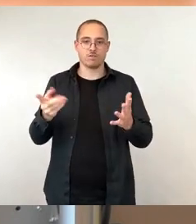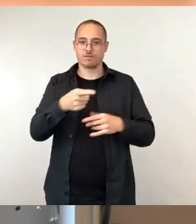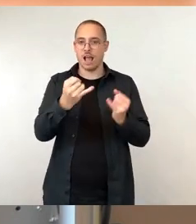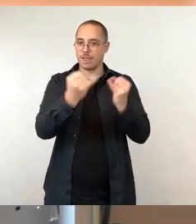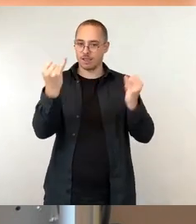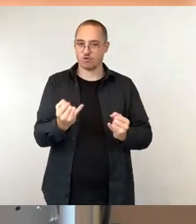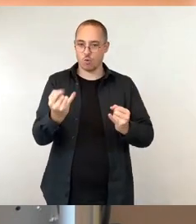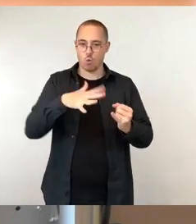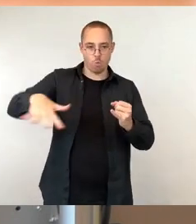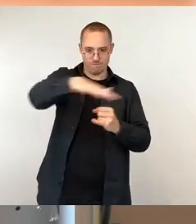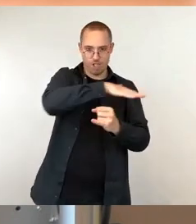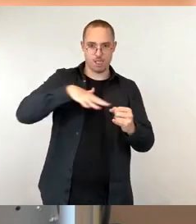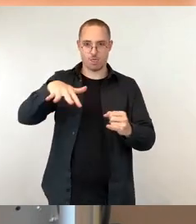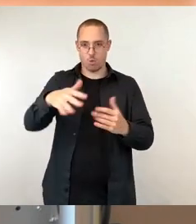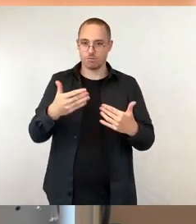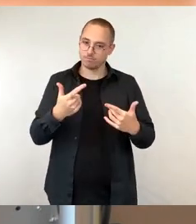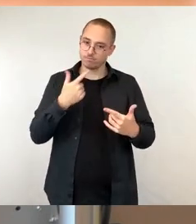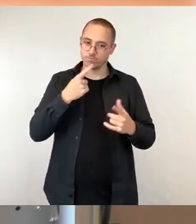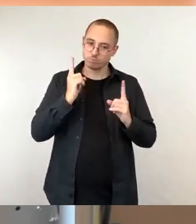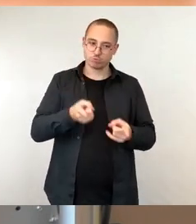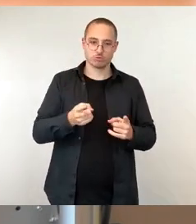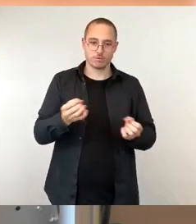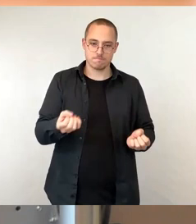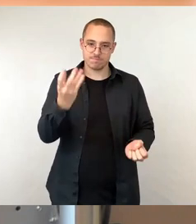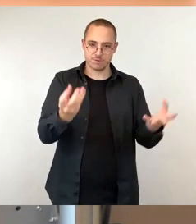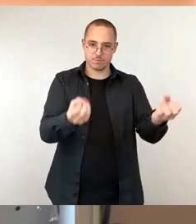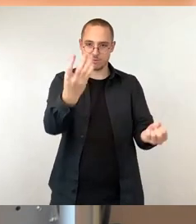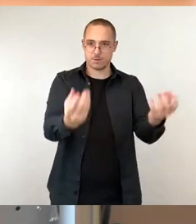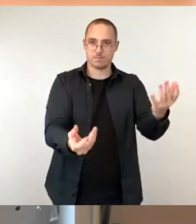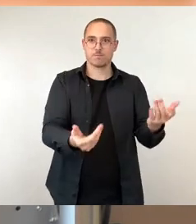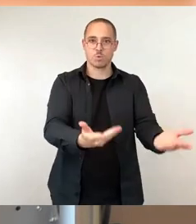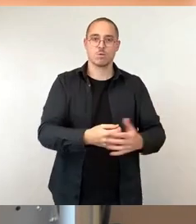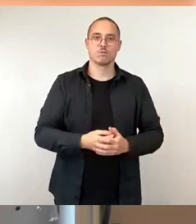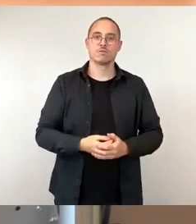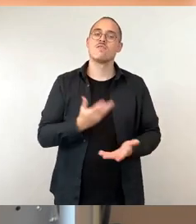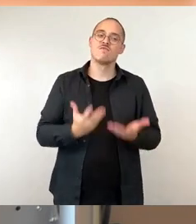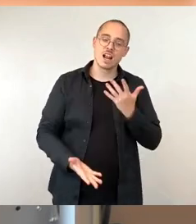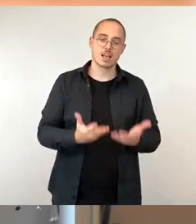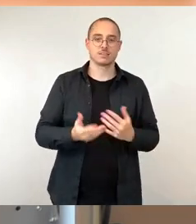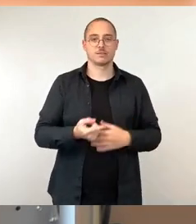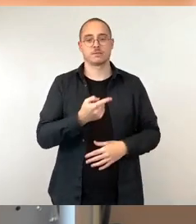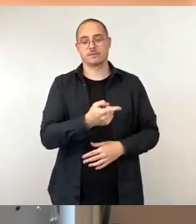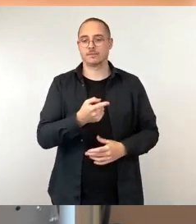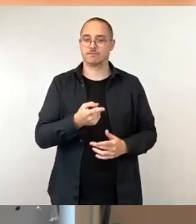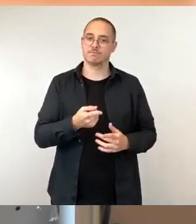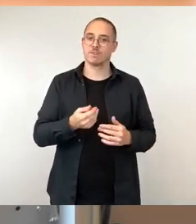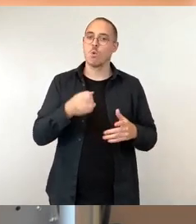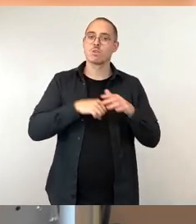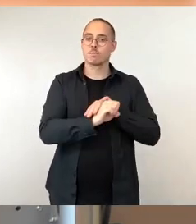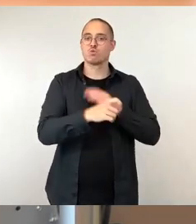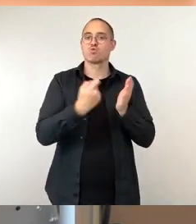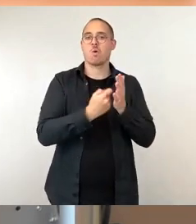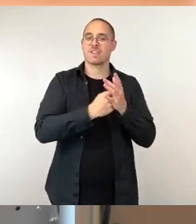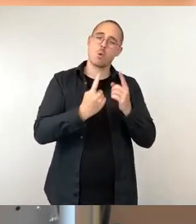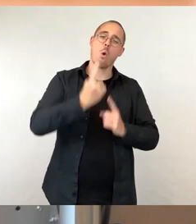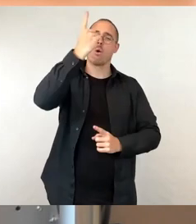können, dass einerseits die exorbitant hohen Unterbringungskosten zumindest ein Stück gesenkt werden. Und dass andererseits